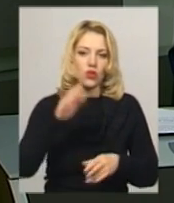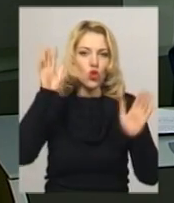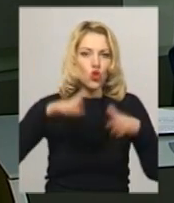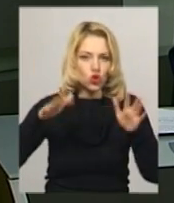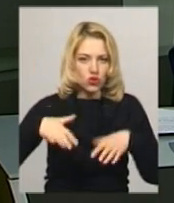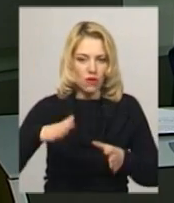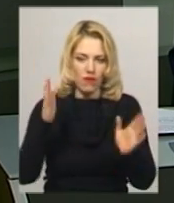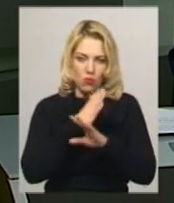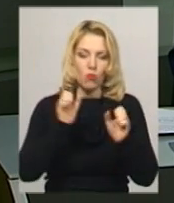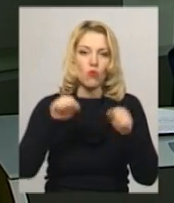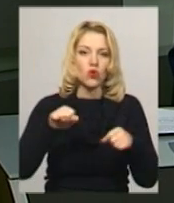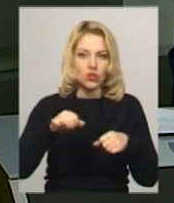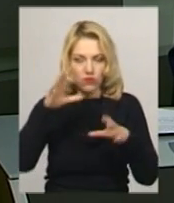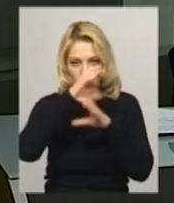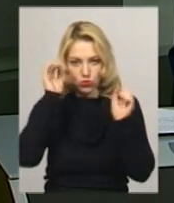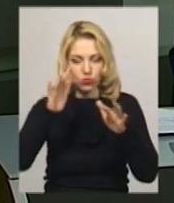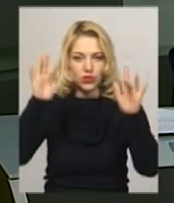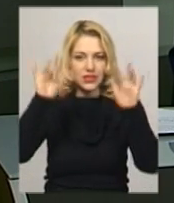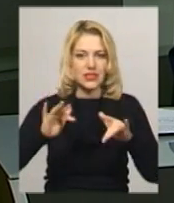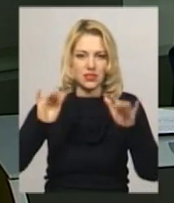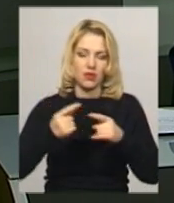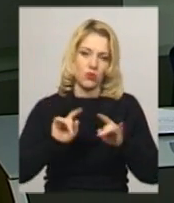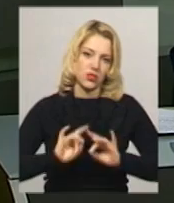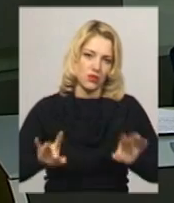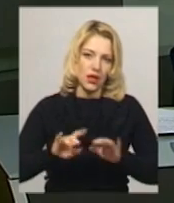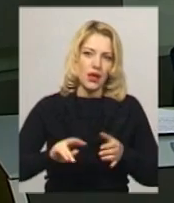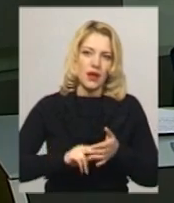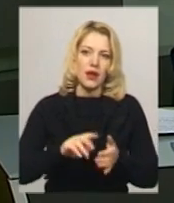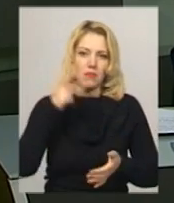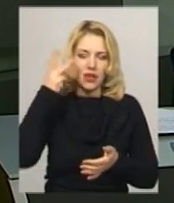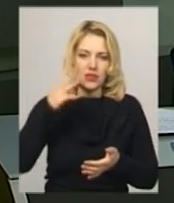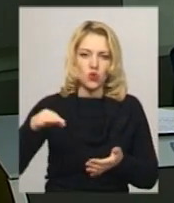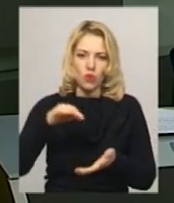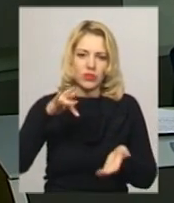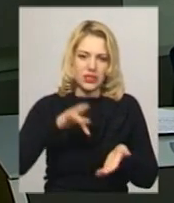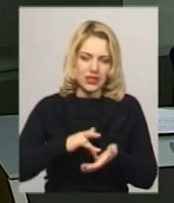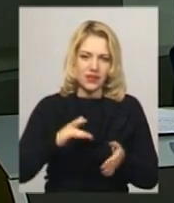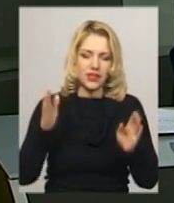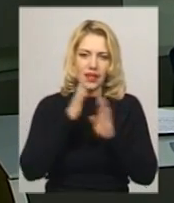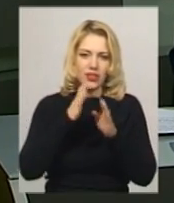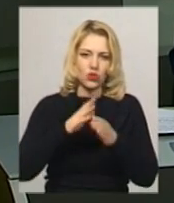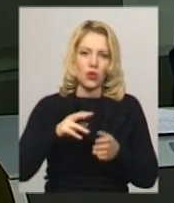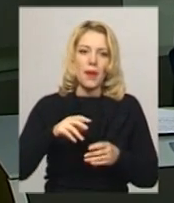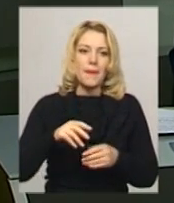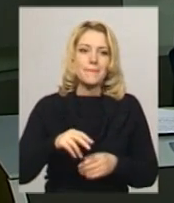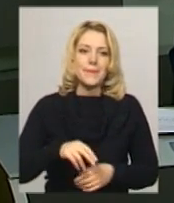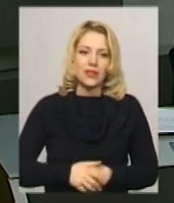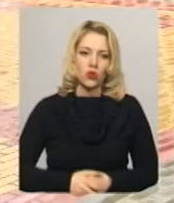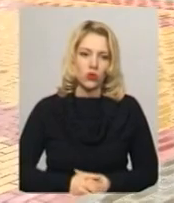Про це повідомляє завідуюча сектором метеопрогнозів Хмельницького обласного центру з гідрометеорології Люся Ковалишина.